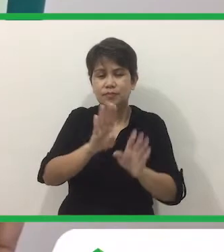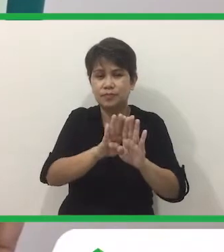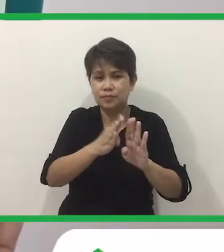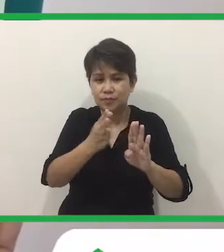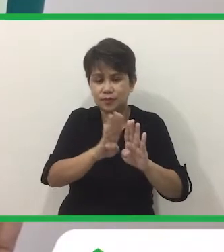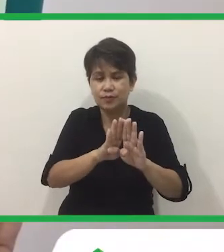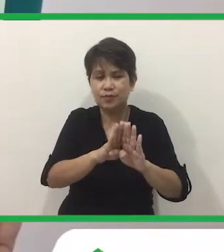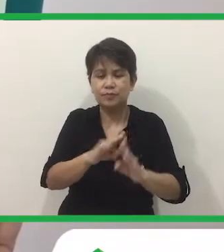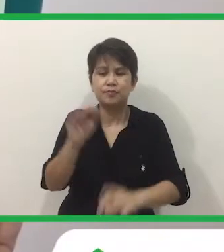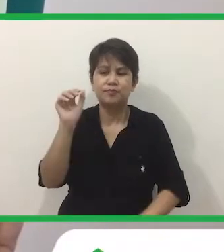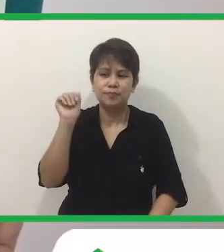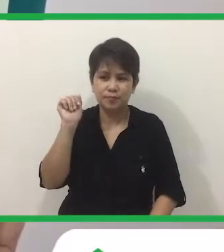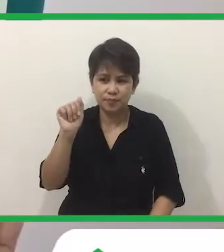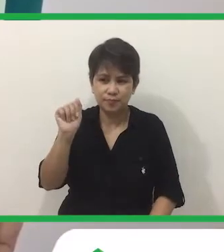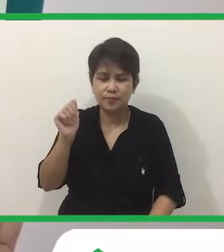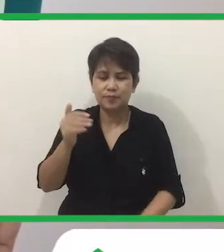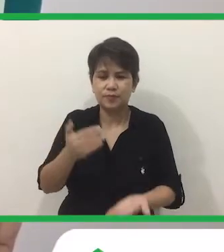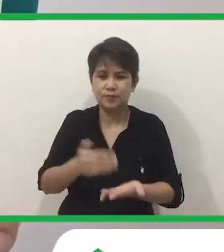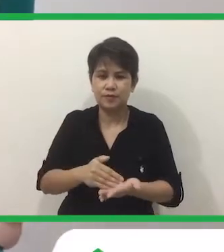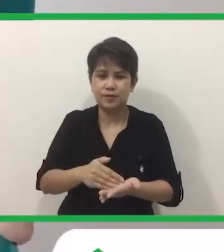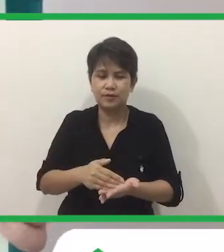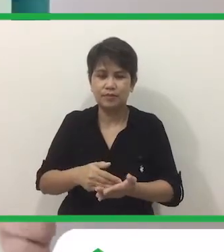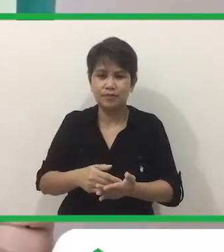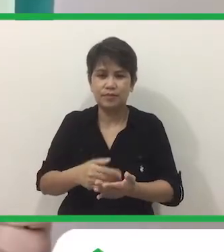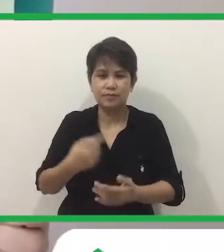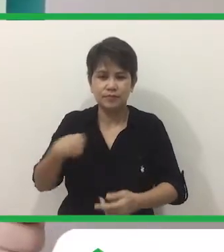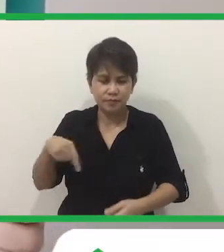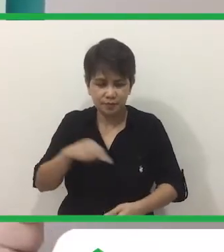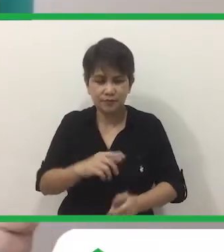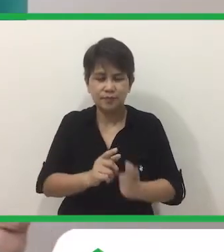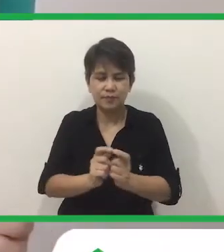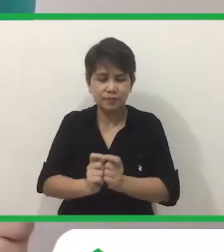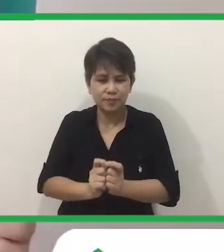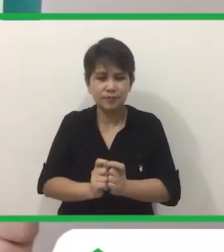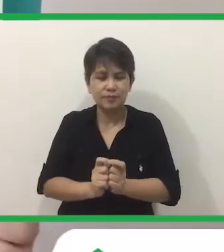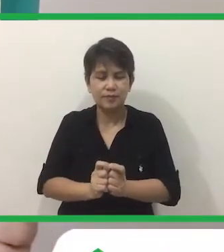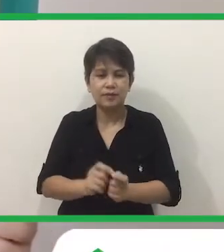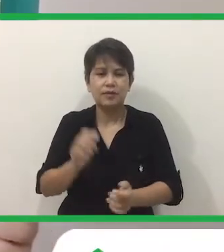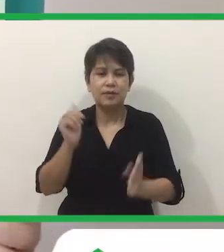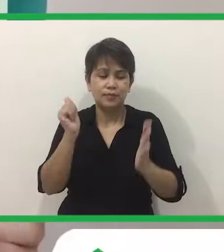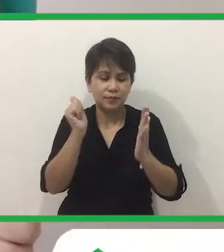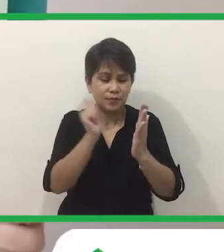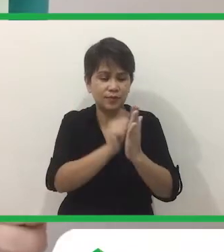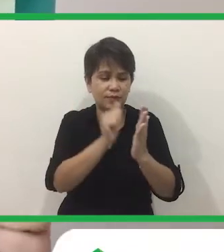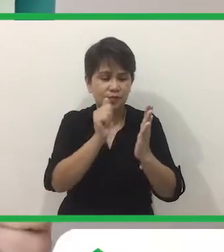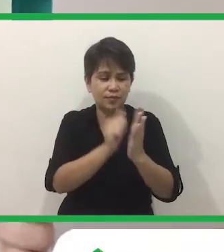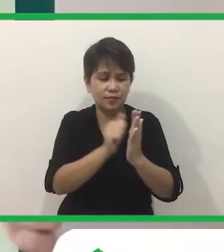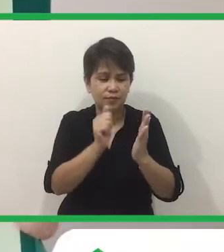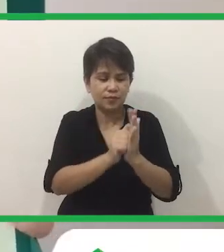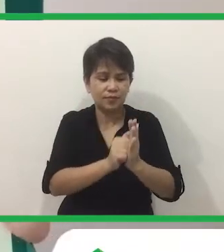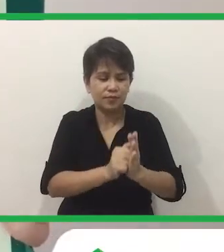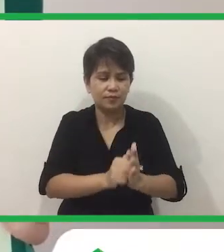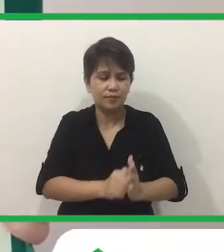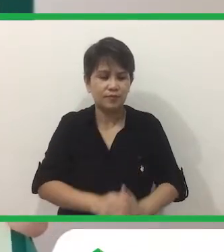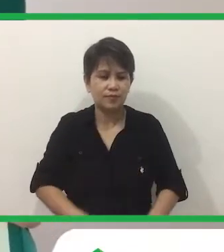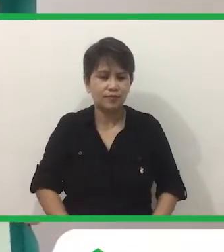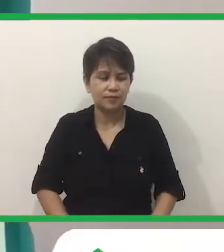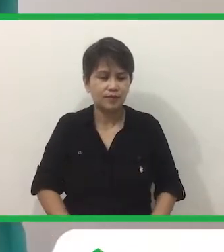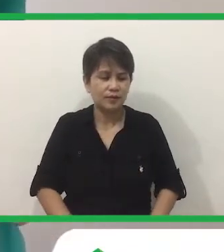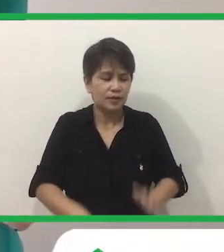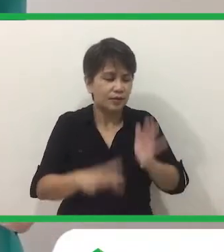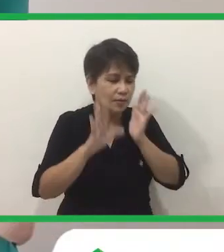Pintuan At kumatok ulit ako Katok tayo lahat ulit Tok, tok, tok Bingo